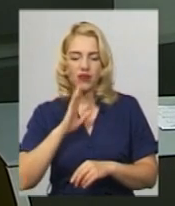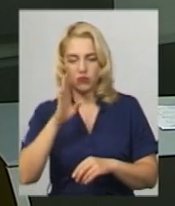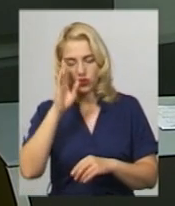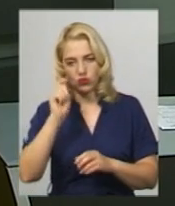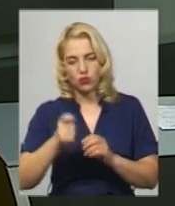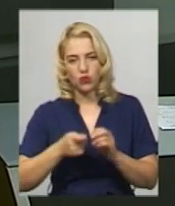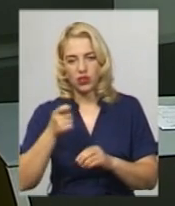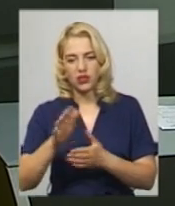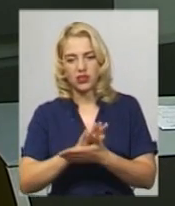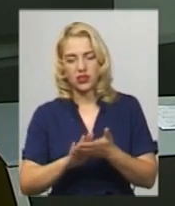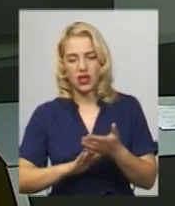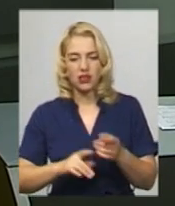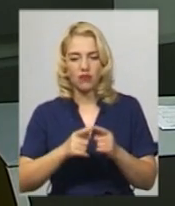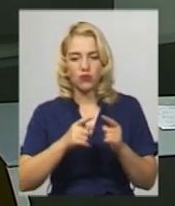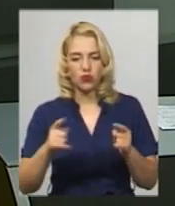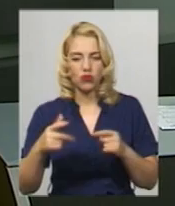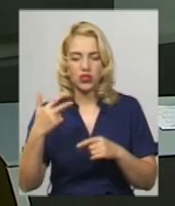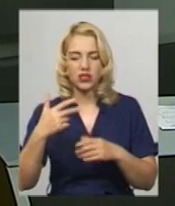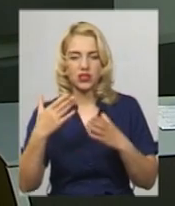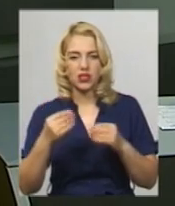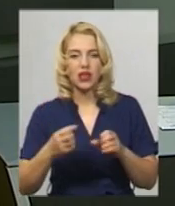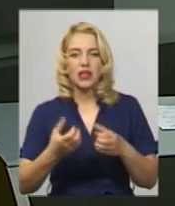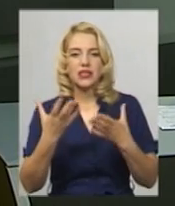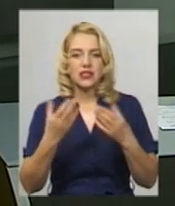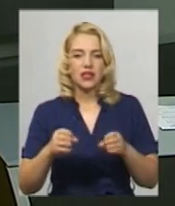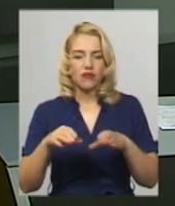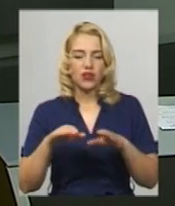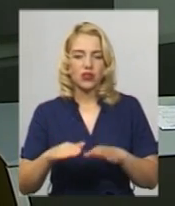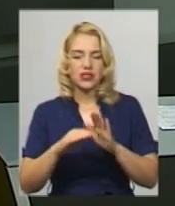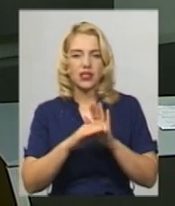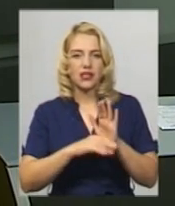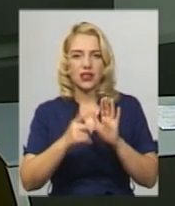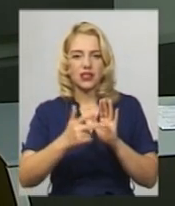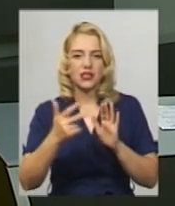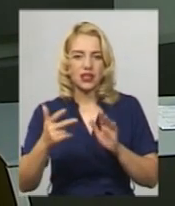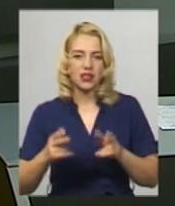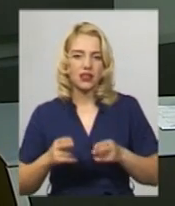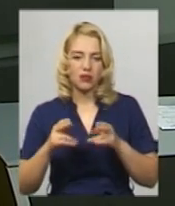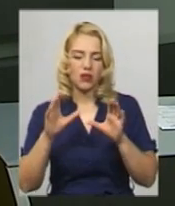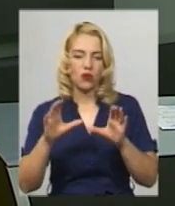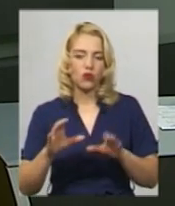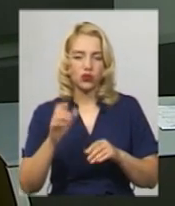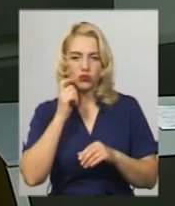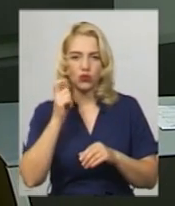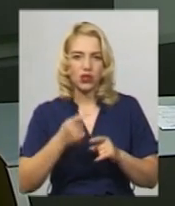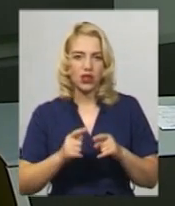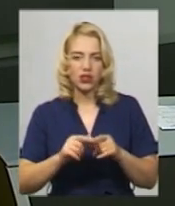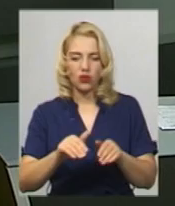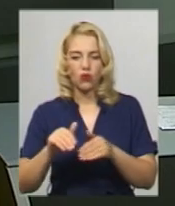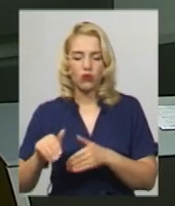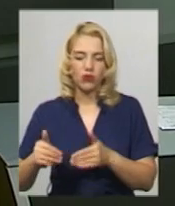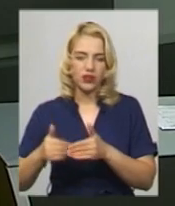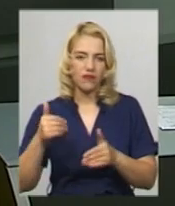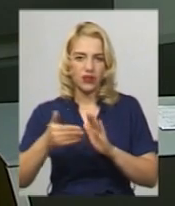заяву впродовж 30 днів з дня вироку. У статті 33 Кримінального кодексу України ухилення від призову на строкову службу передбачає